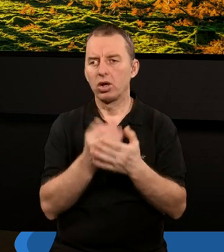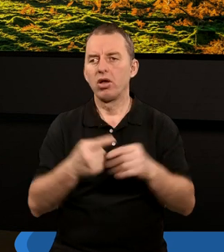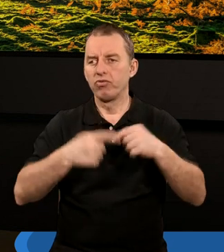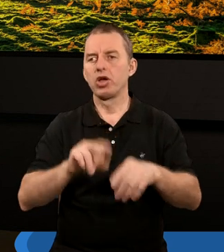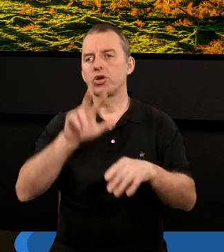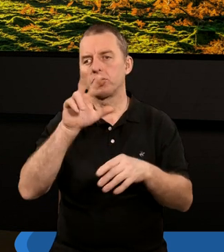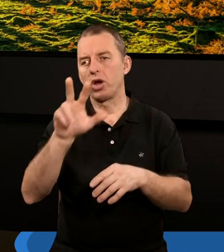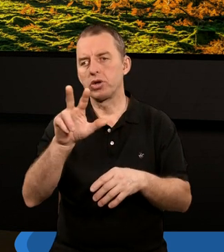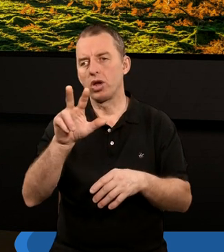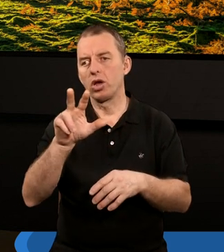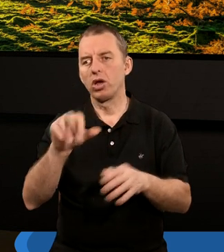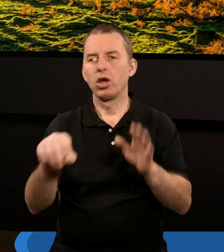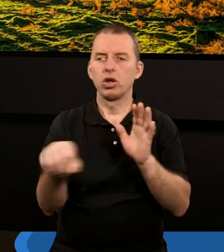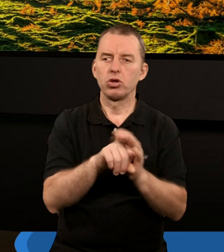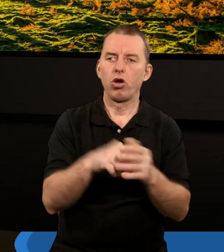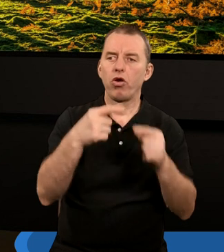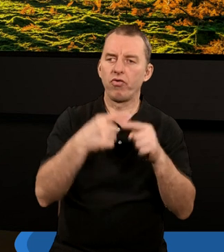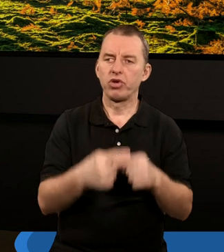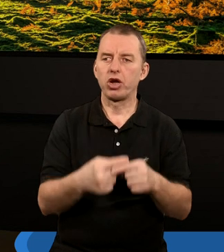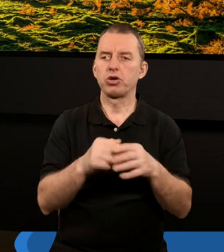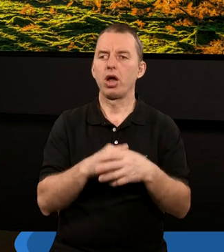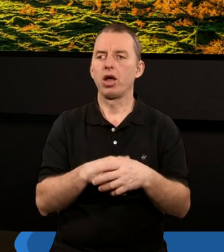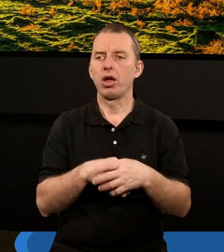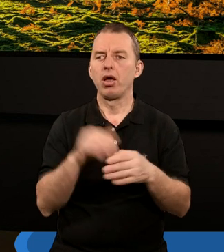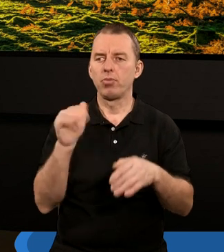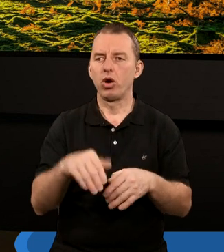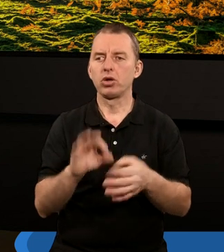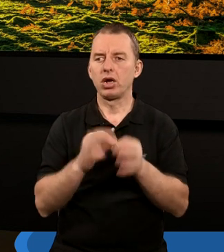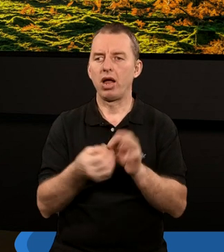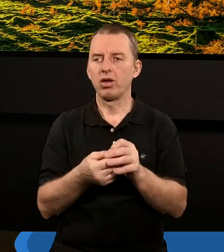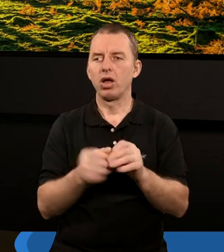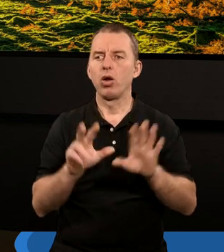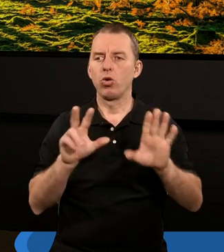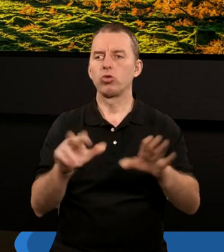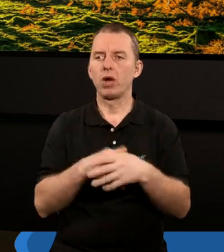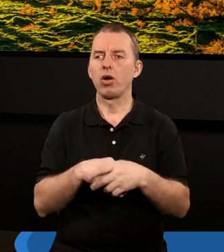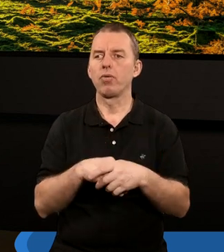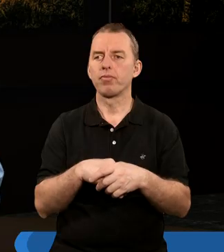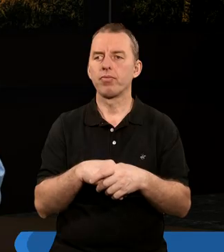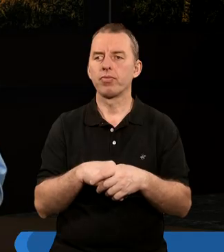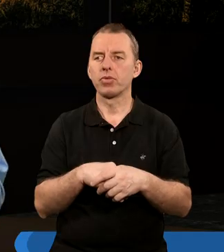od trzeciego do wiersza, może nawet ósmego.